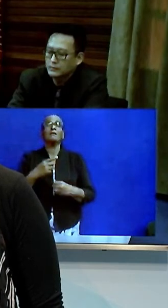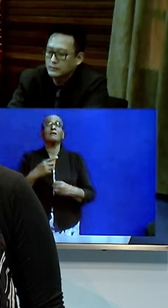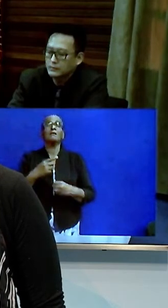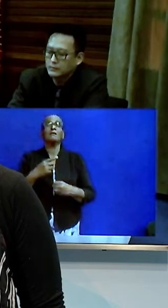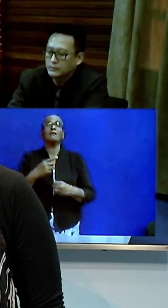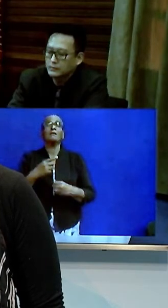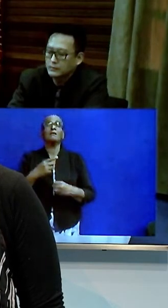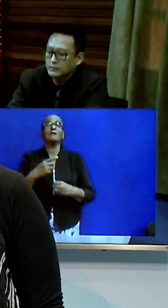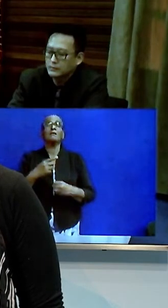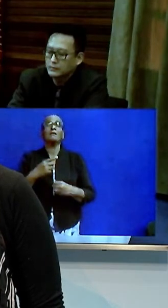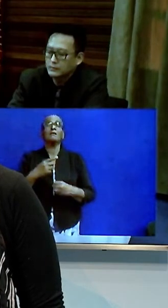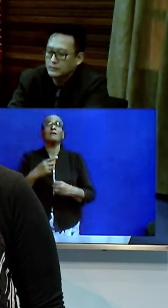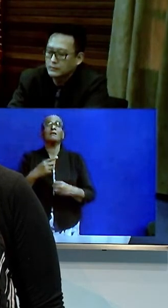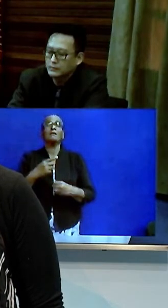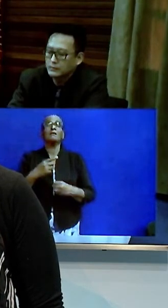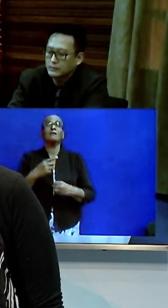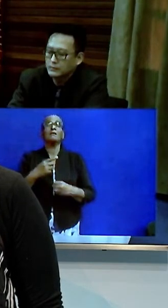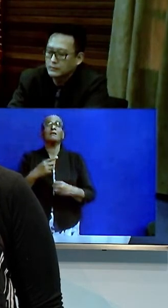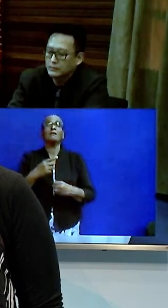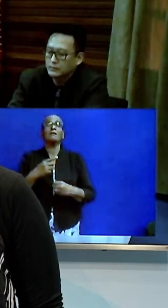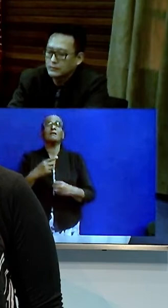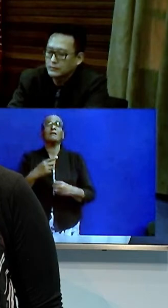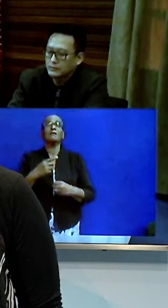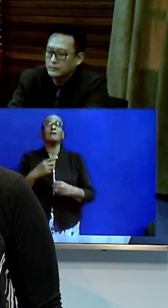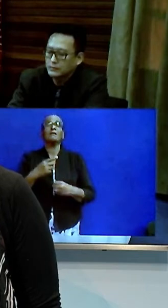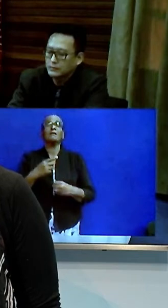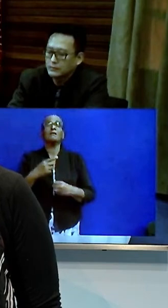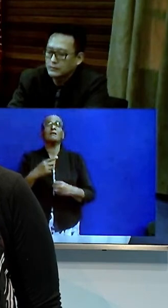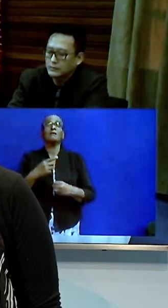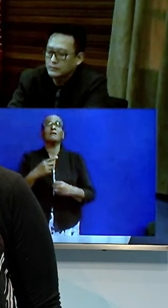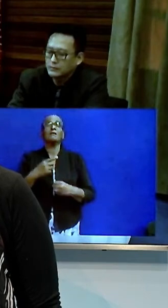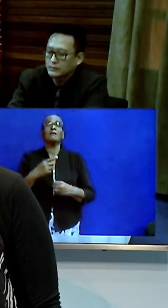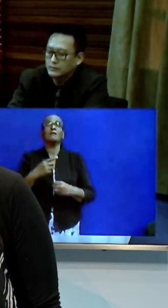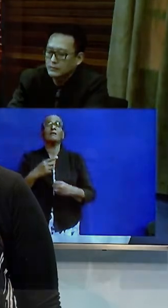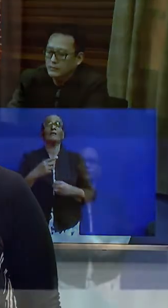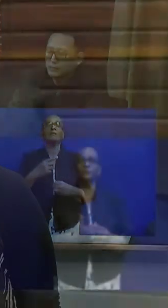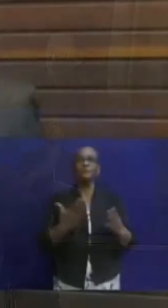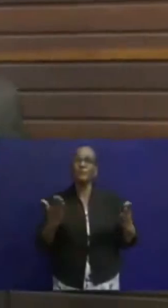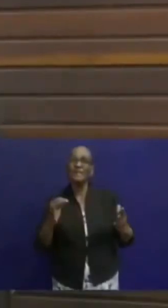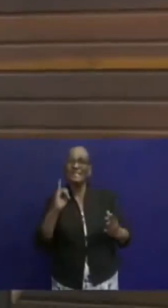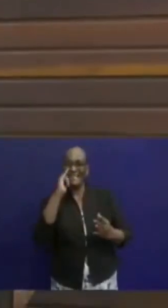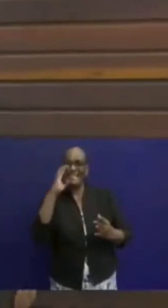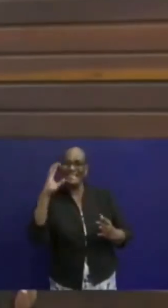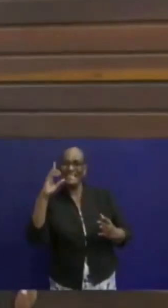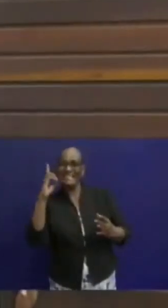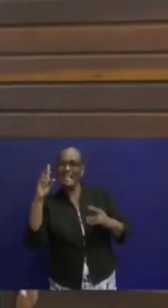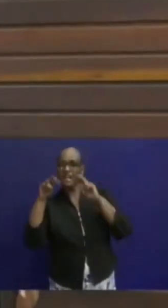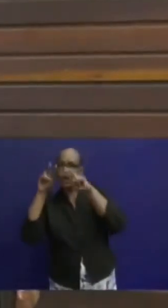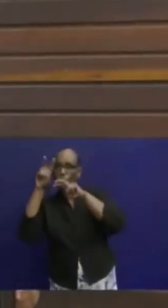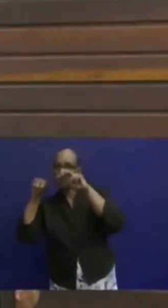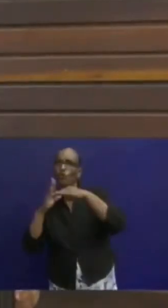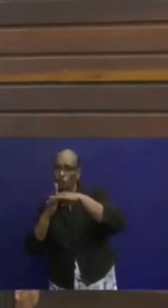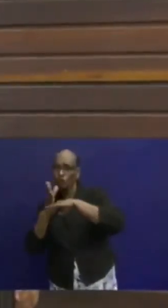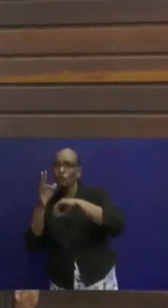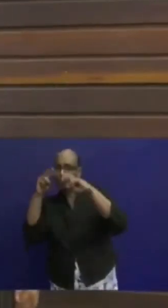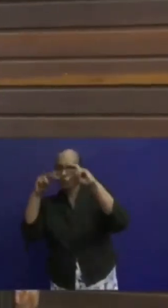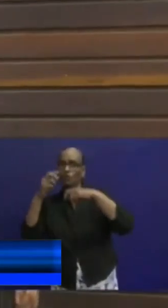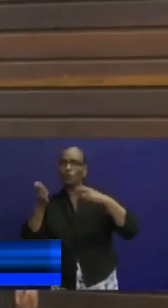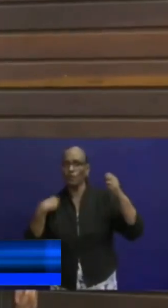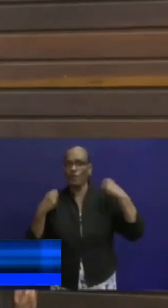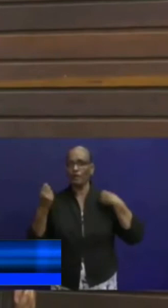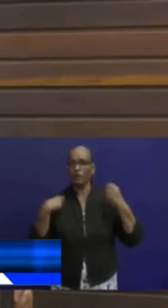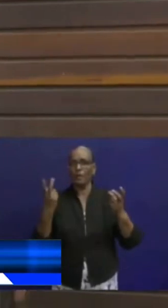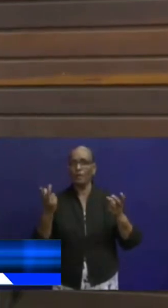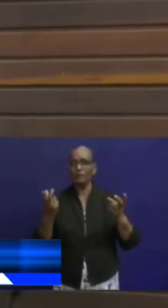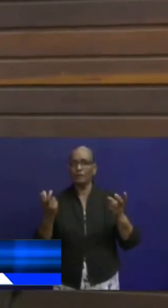Controledienst zal volgens de bewindsman normaal voortgang vinden. De ECL gaat onverkort door. Het